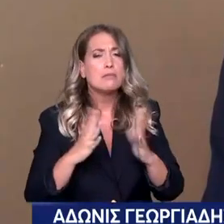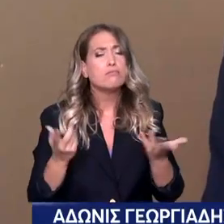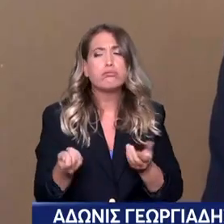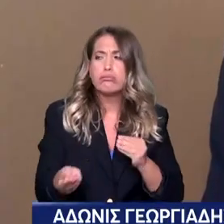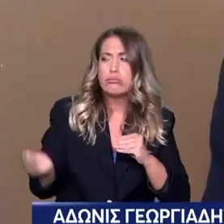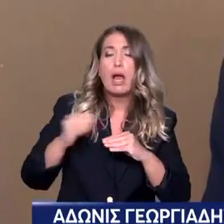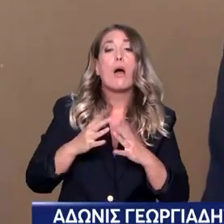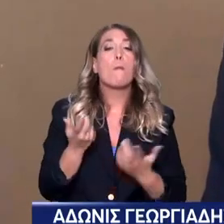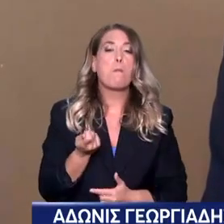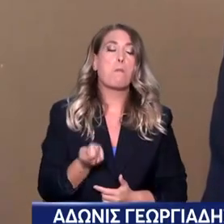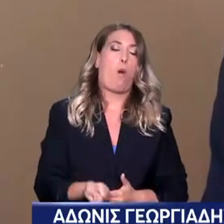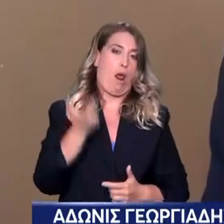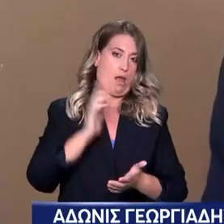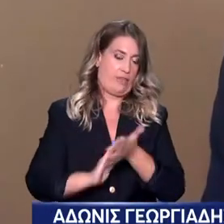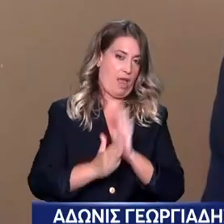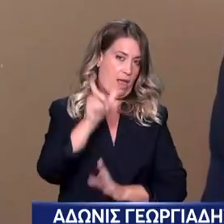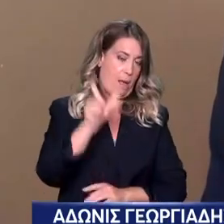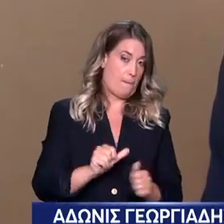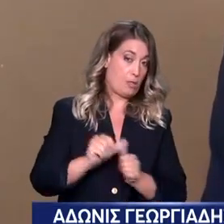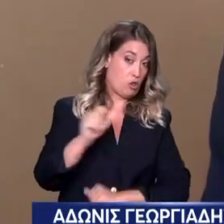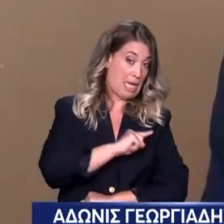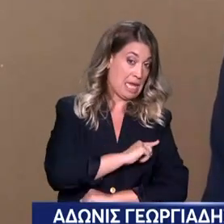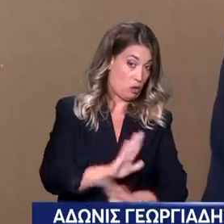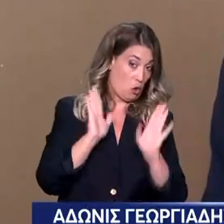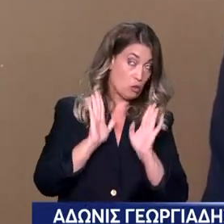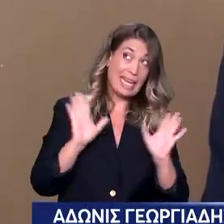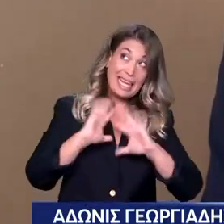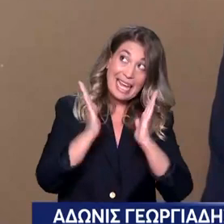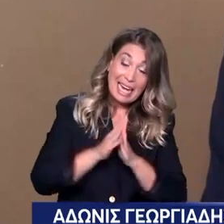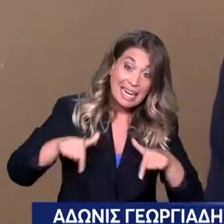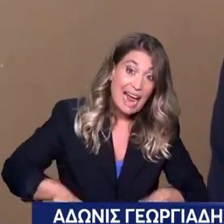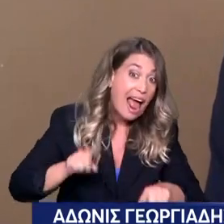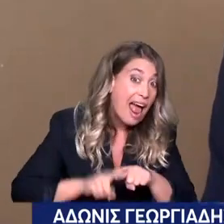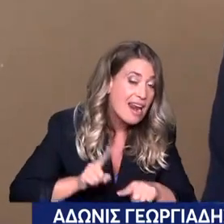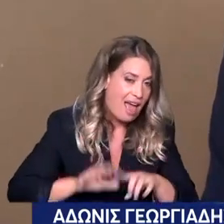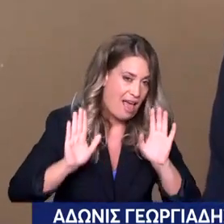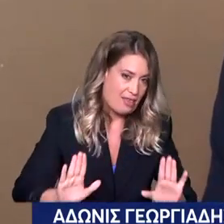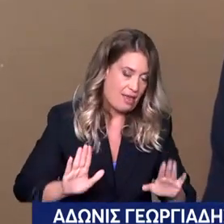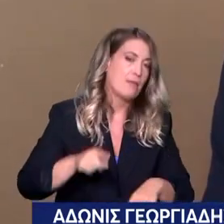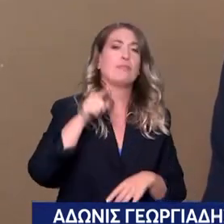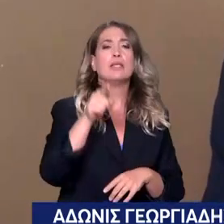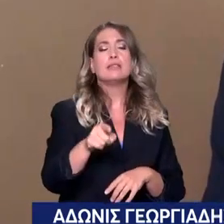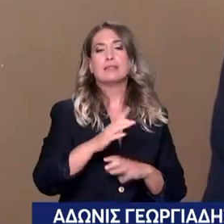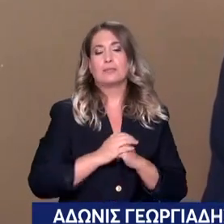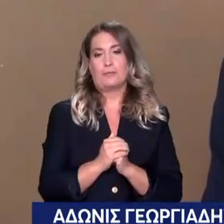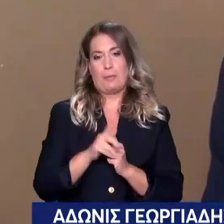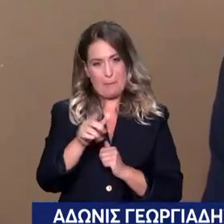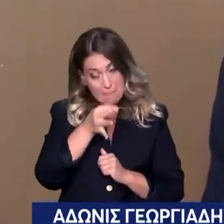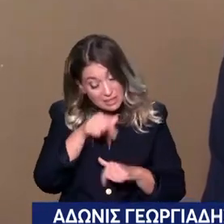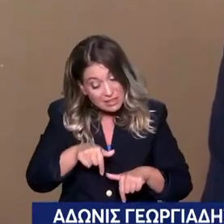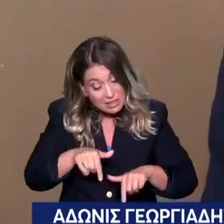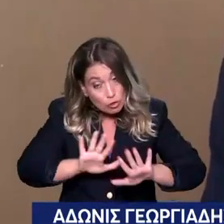Είναι πάρα πολλά λεφτά για την ελληνική Να εξηγήσω γιατί το λέω και... Αν πείτε στην τηλεόραση ότι 7.200